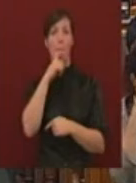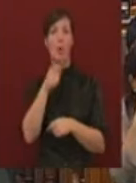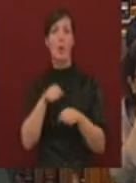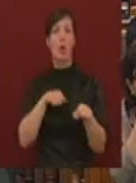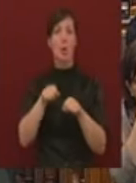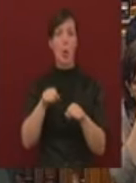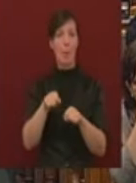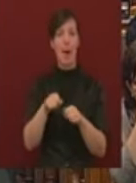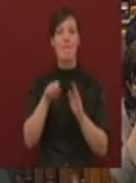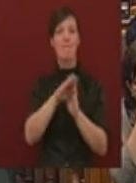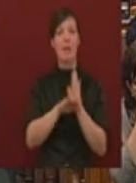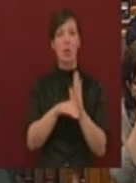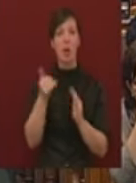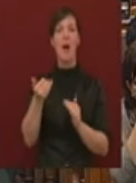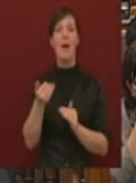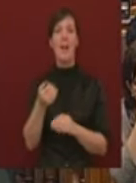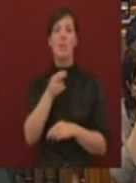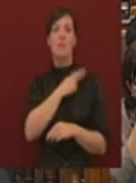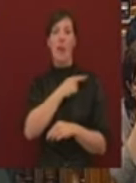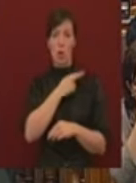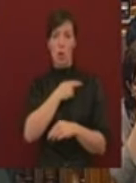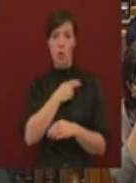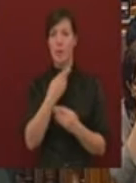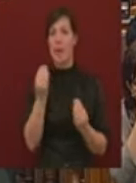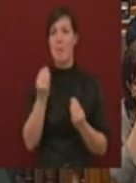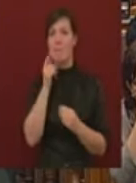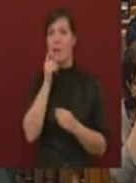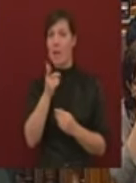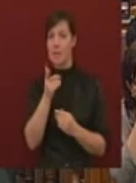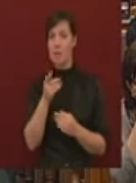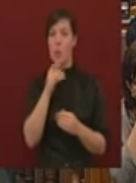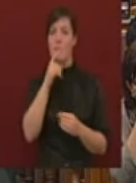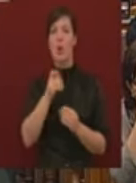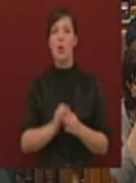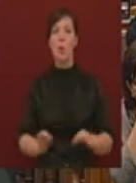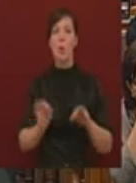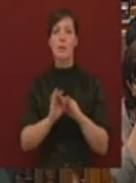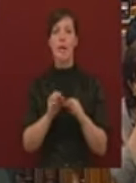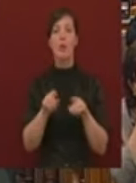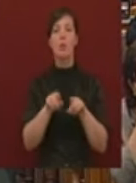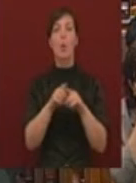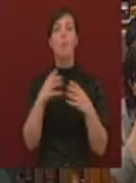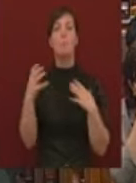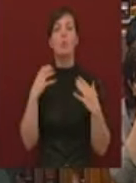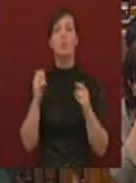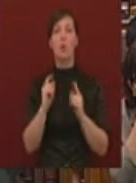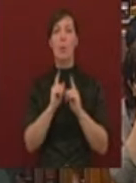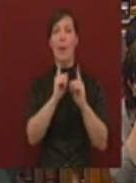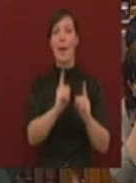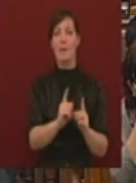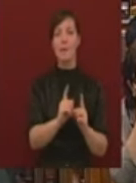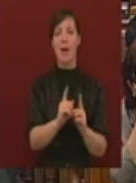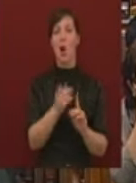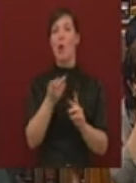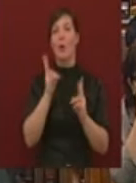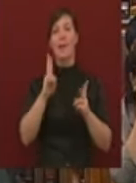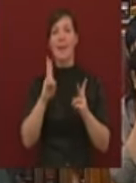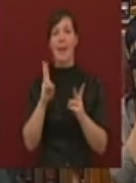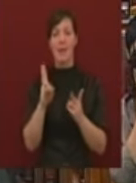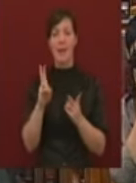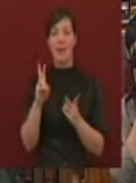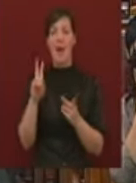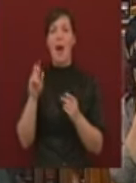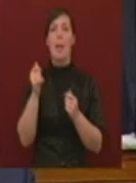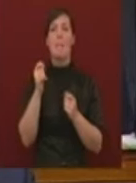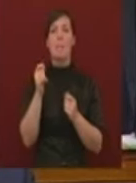feladata és a felelőssége, hogy olyan pozícióba manőverezze Magyarországot, hogy ne kelljen egy fiskális kényszerzubbont viselnie